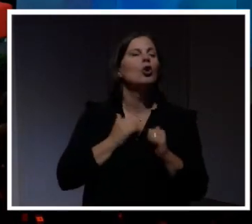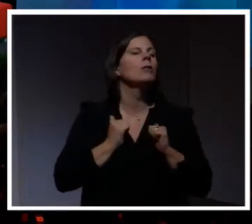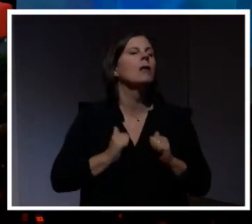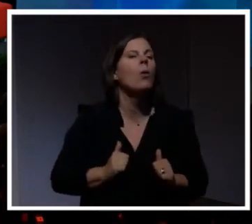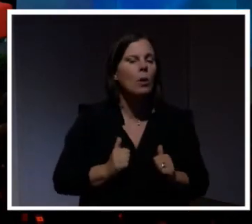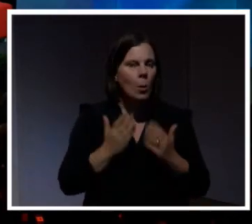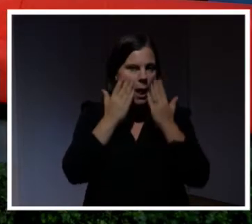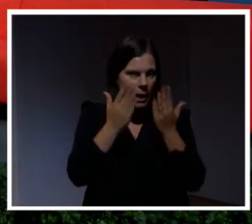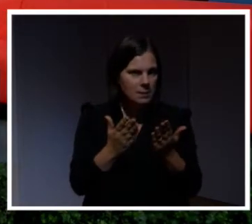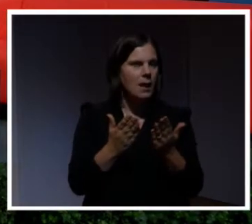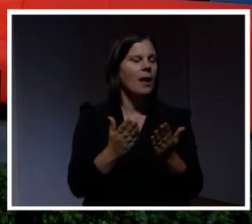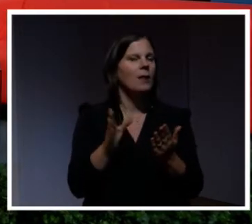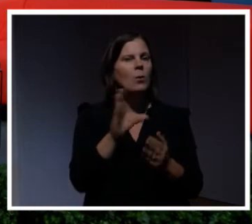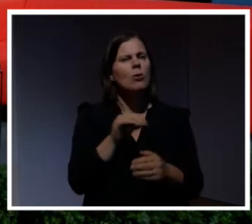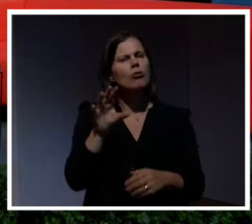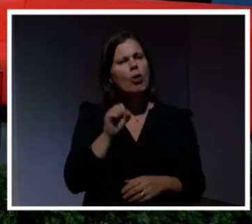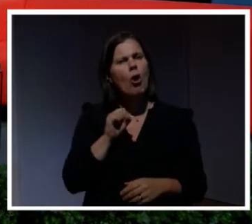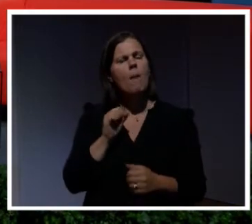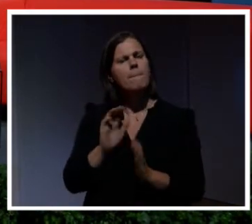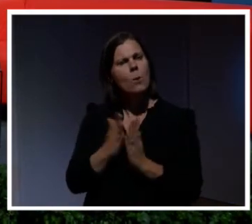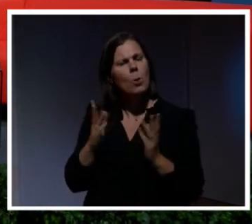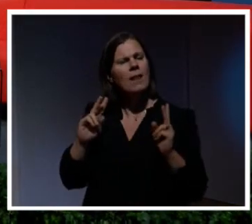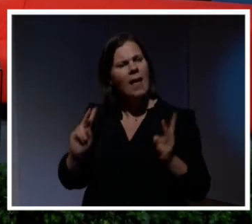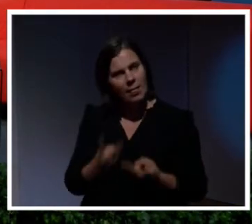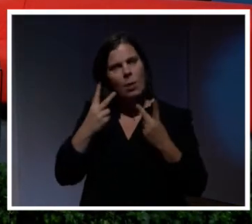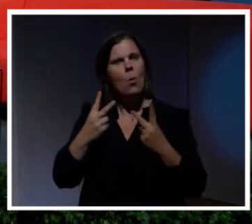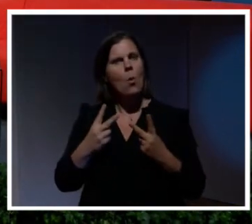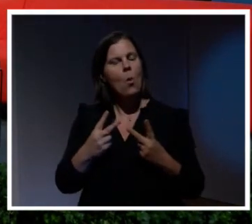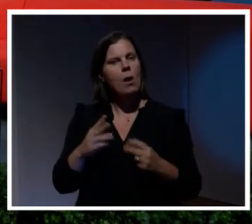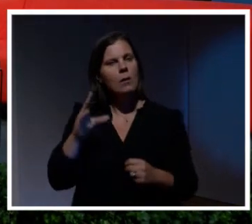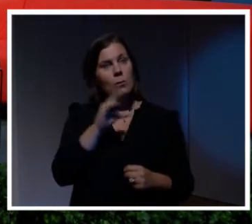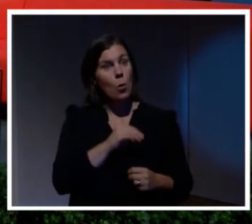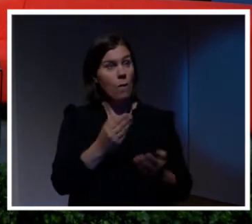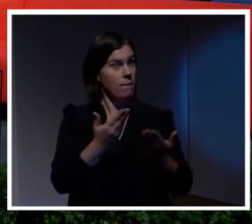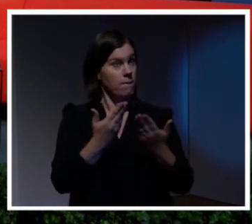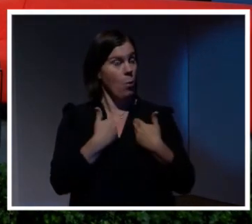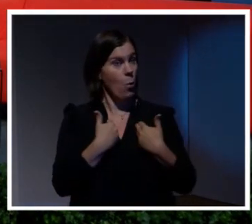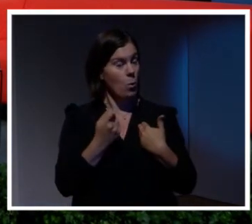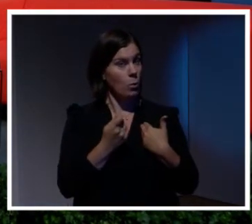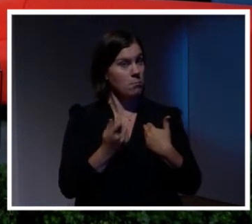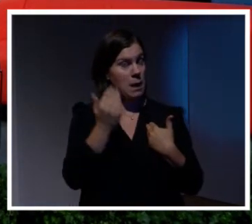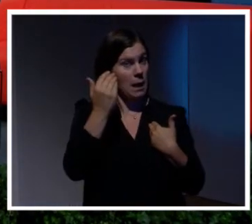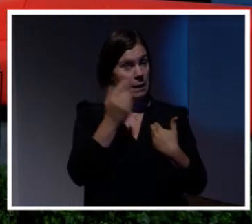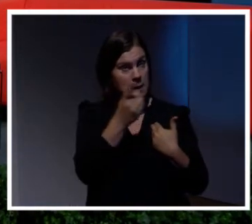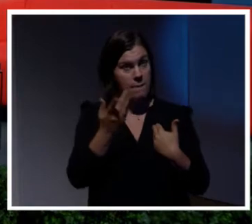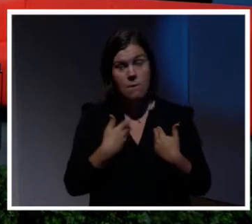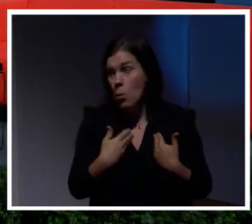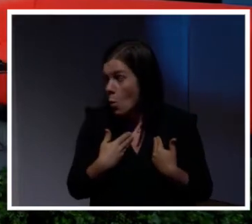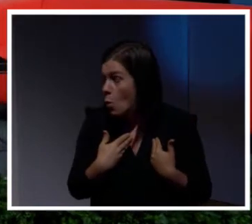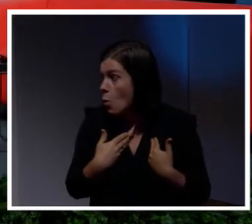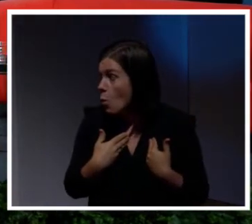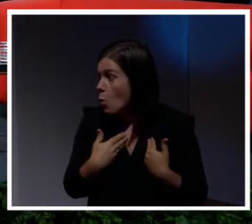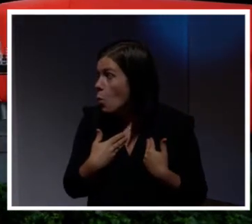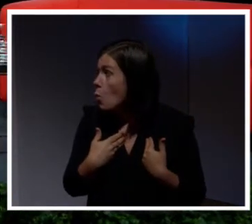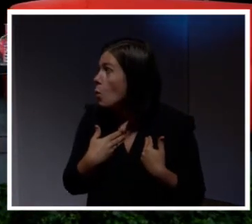tråkigt att läsa så ska ni ta den boken där i alla fall. För då får ni någonting som ingen annan kommer få. Ni kommer också få